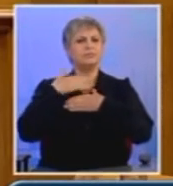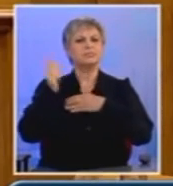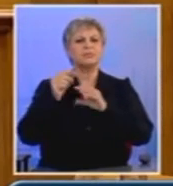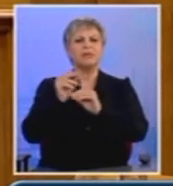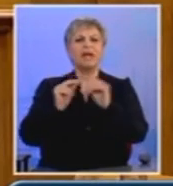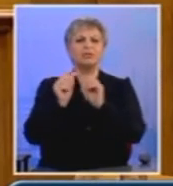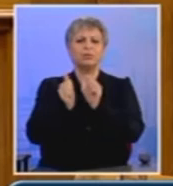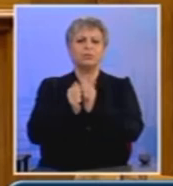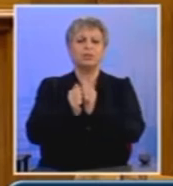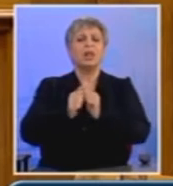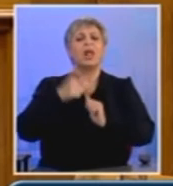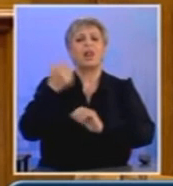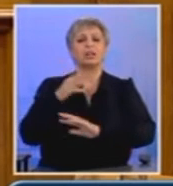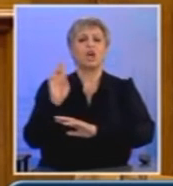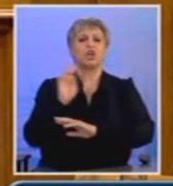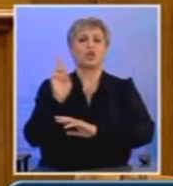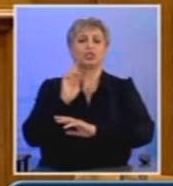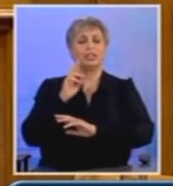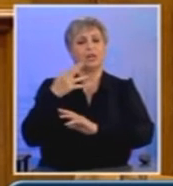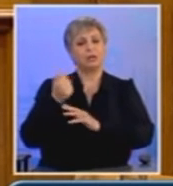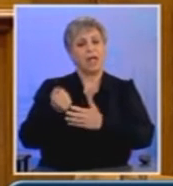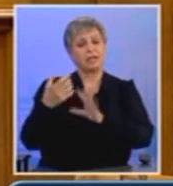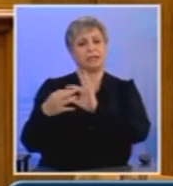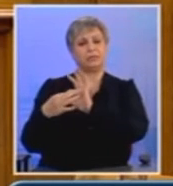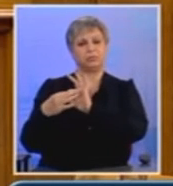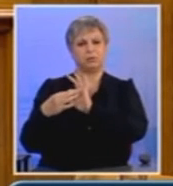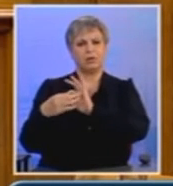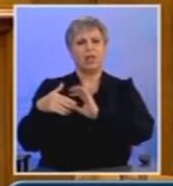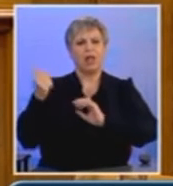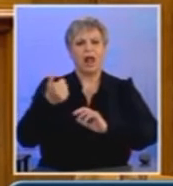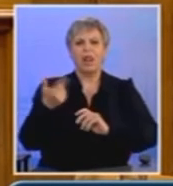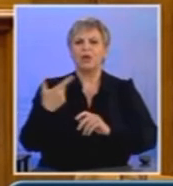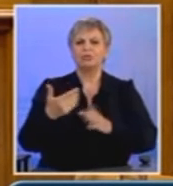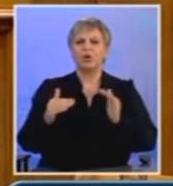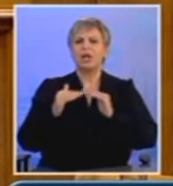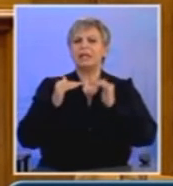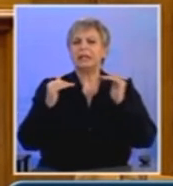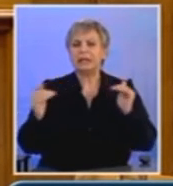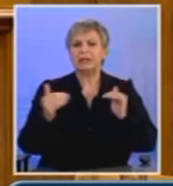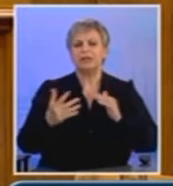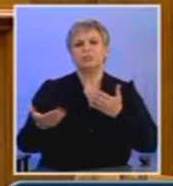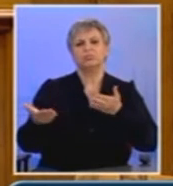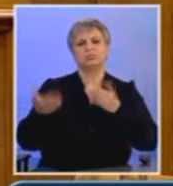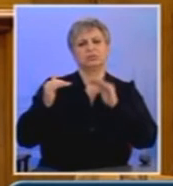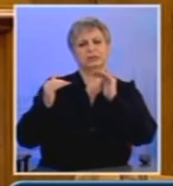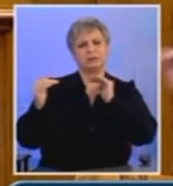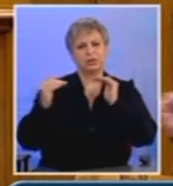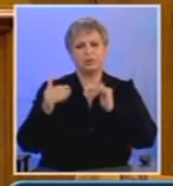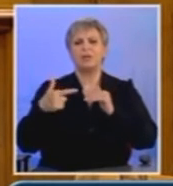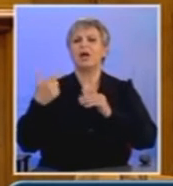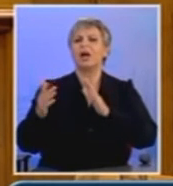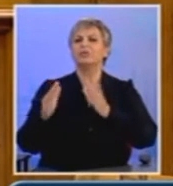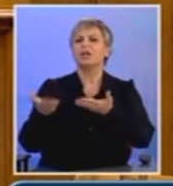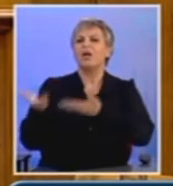υποκλίνεστε, δεν υπήρξε ποτέ μια ένωση της ειρήνης, της ισοτιμίας, της αλληλεγγύης, της δημοκρατίας, της